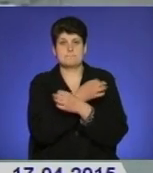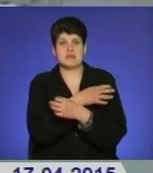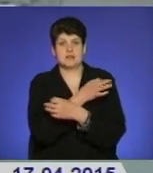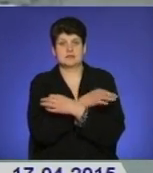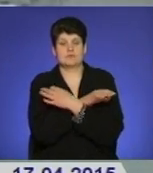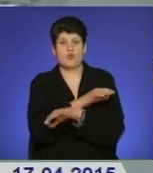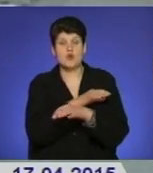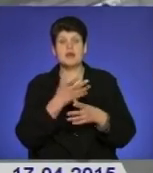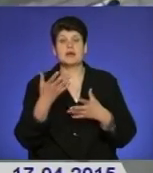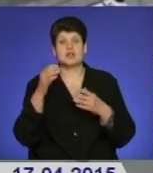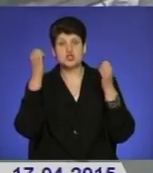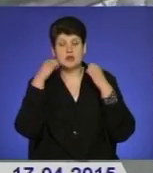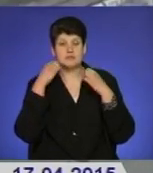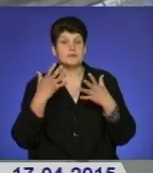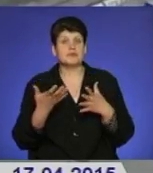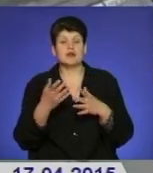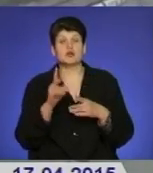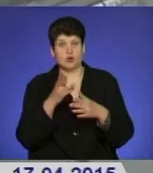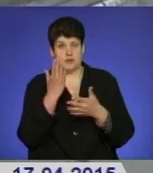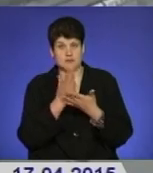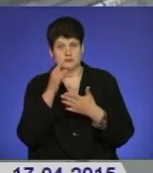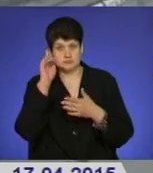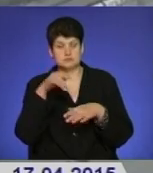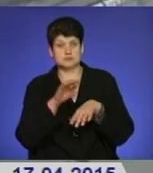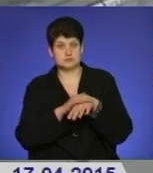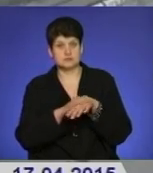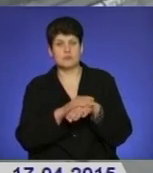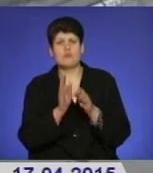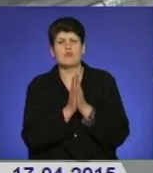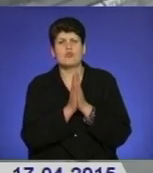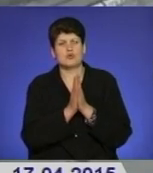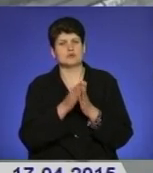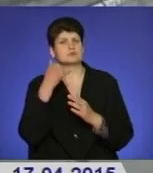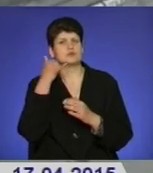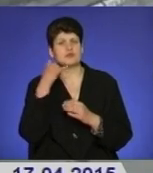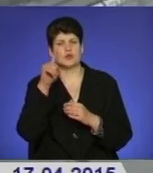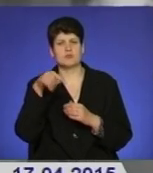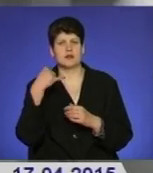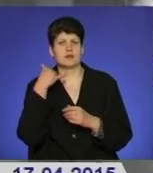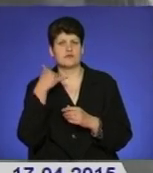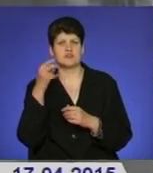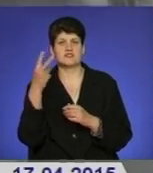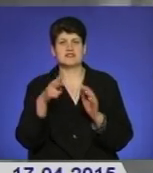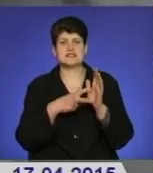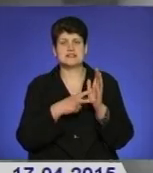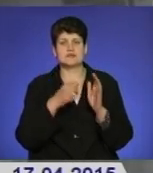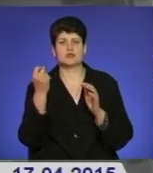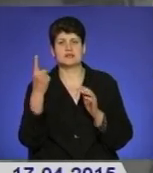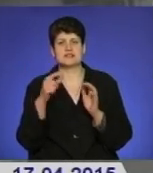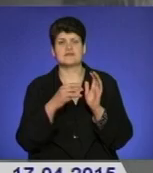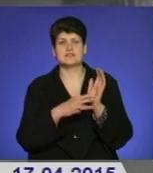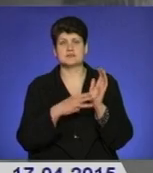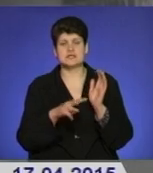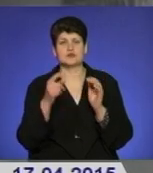шапку. Якщо хто-небудь має будь-які відомості по даному факту, правоохоронці просять повідомити за номерами телефонів у Тернополі 27 11 70,